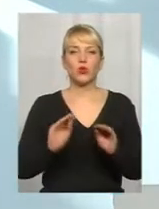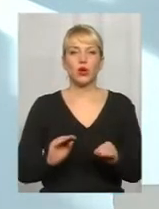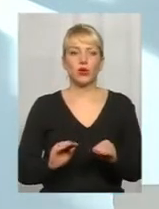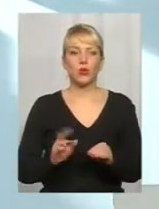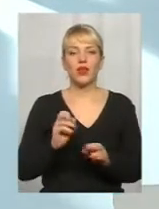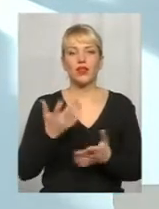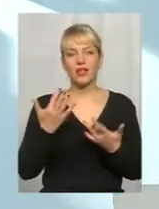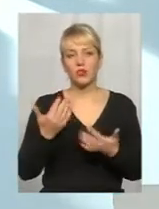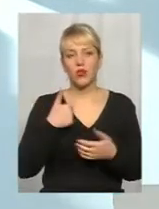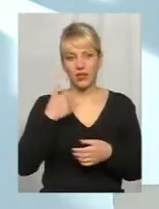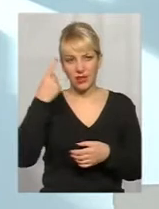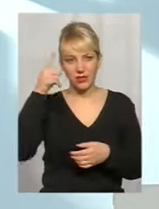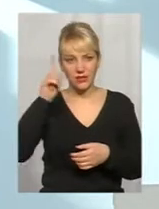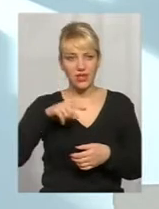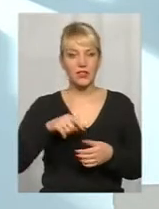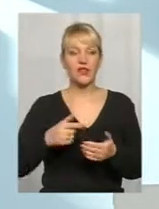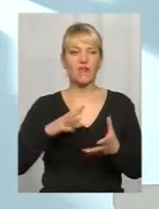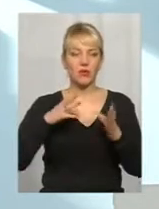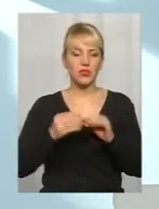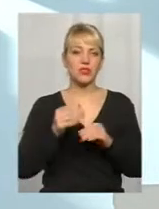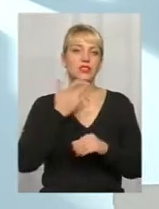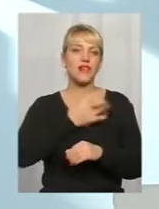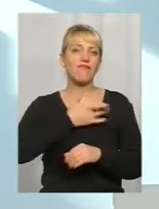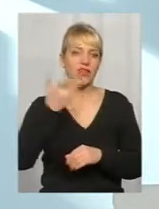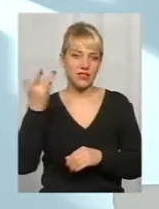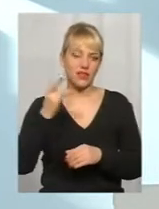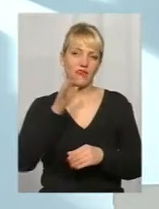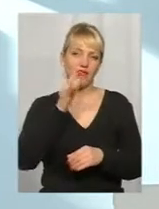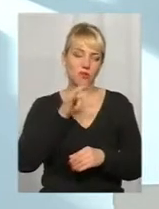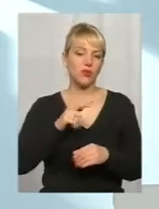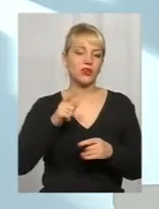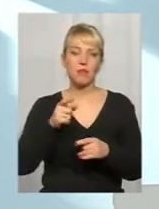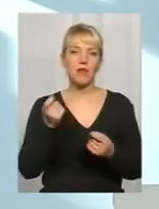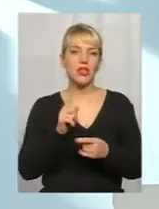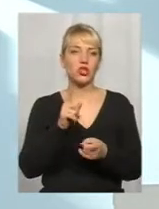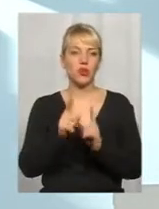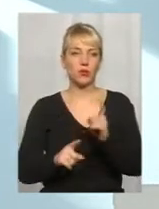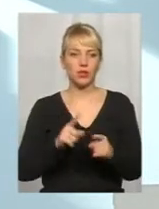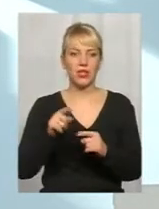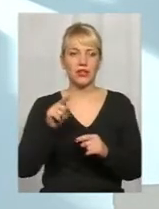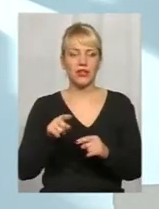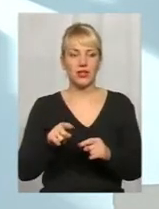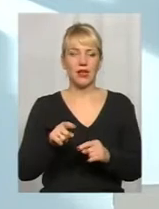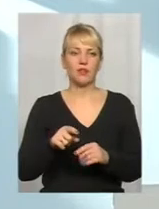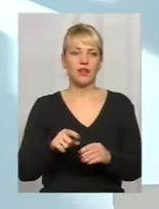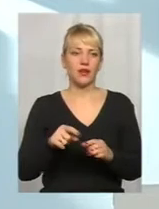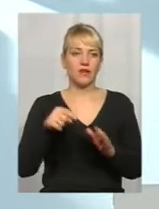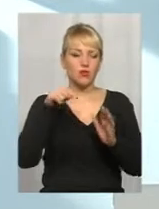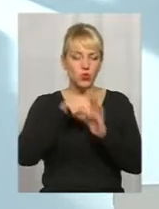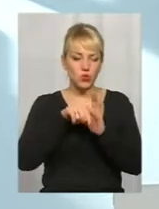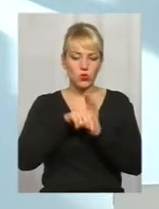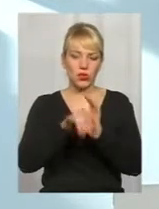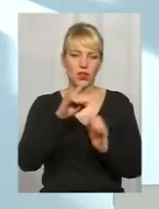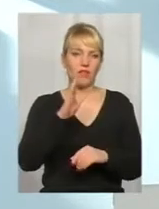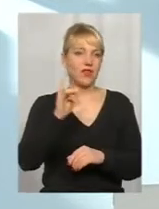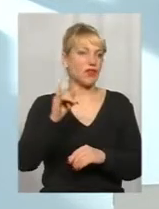наскільки мені, звісно, ще в обов'язкових вірусів, там мало що поменялось, тому що, собственно, і в структурі РВІ нічого не поменялось. І ви б